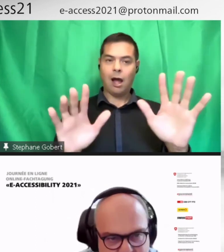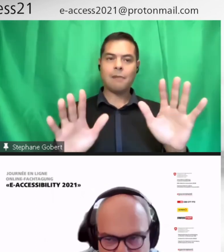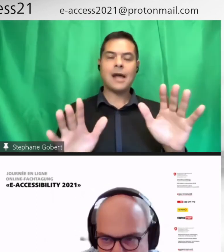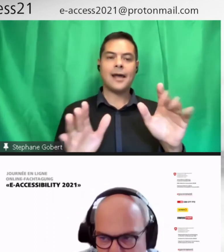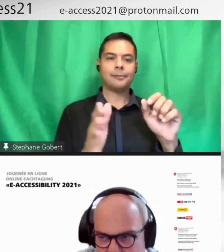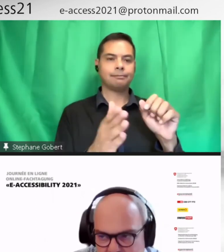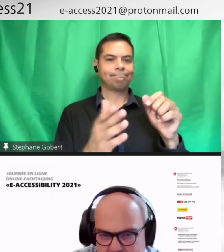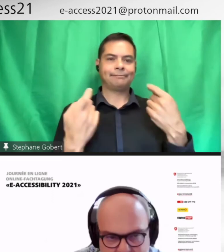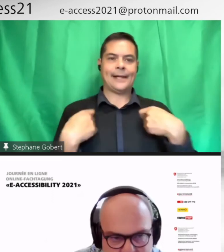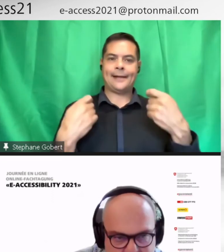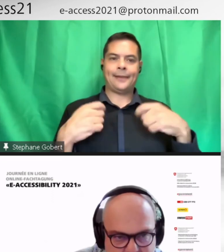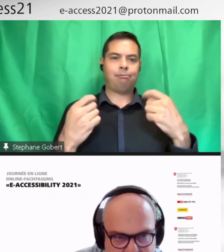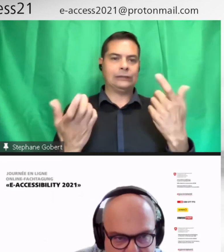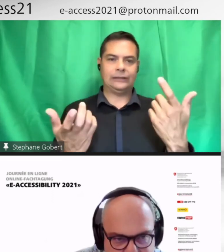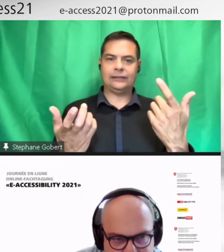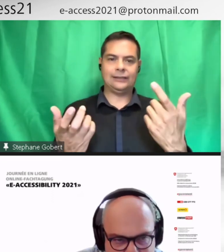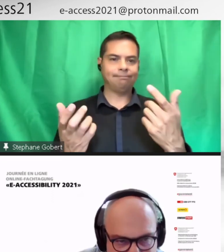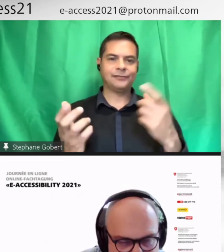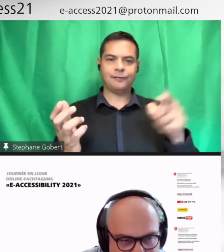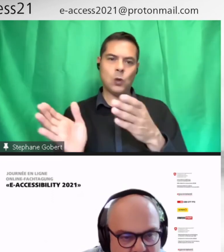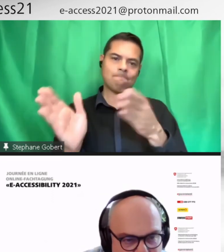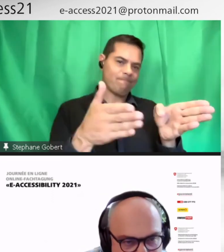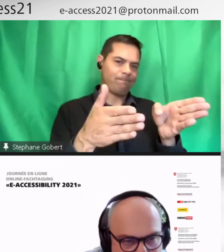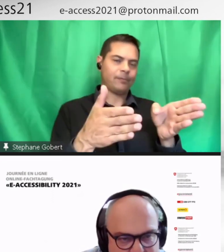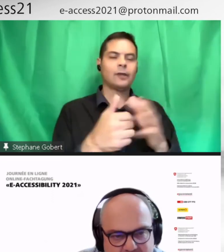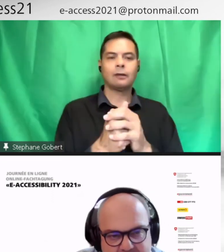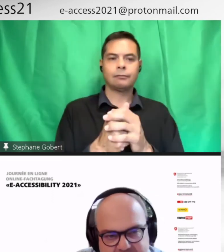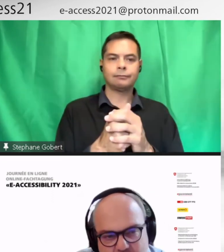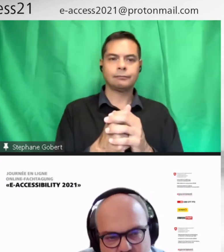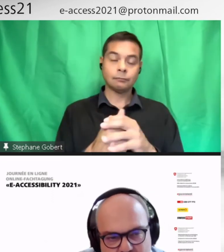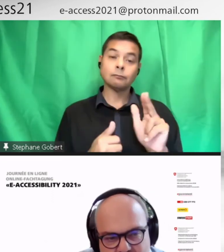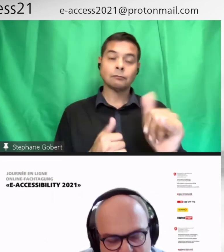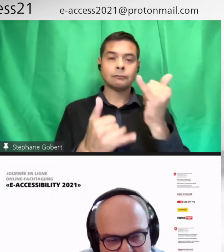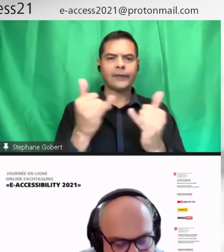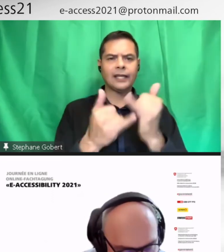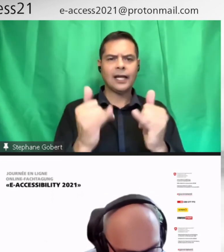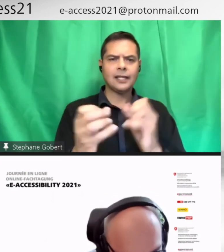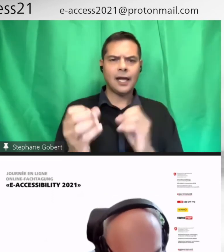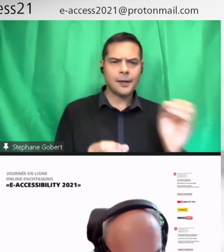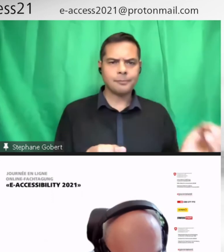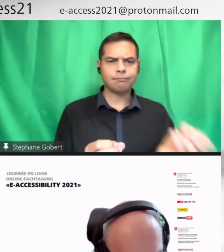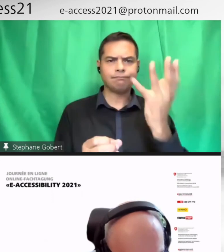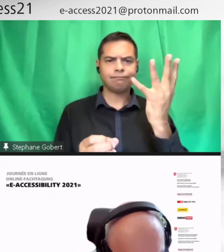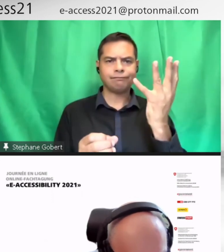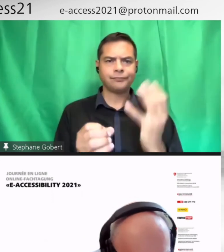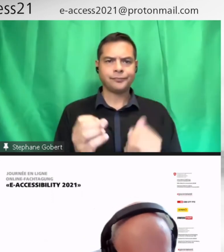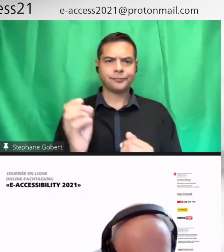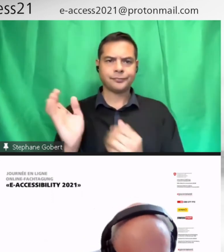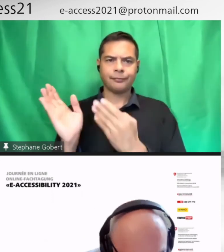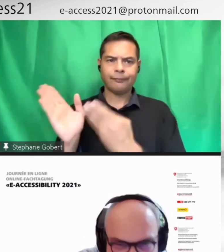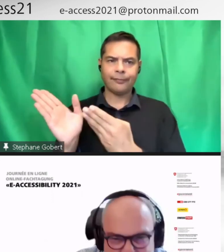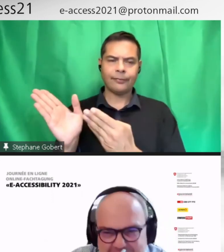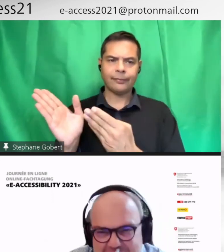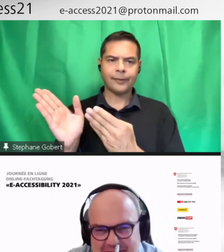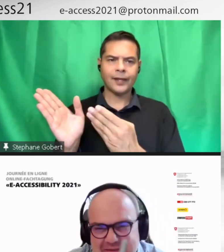commis un peu dépassé. Je'entends juste pour la question du… Je reviens à l'arbre. J'ai beaucoup aimé l'arbre de Nathalie